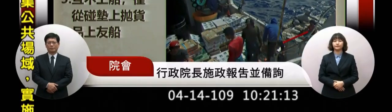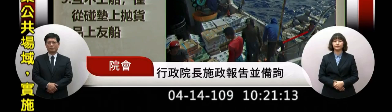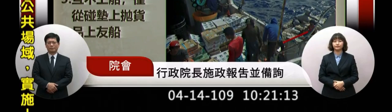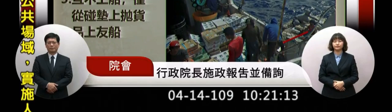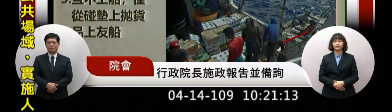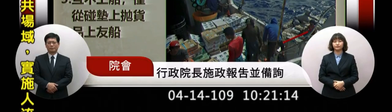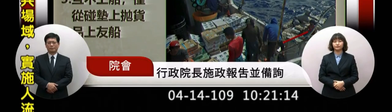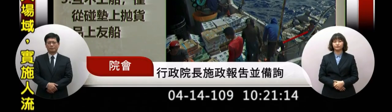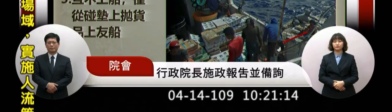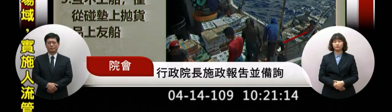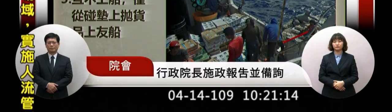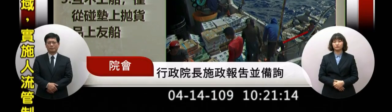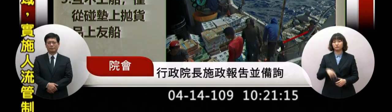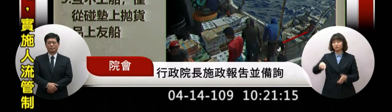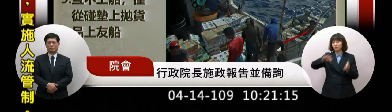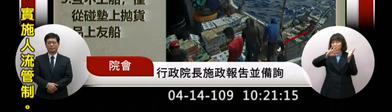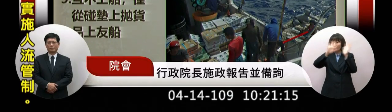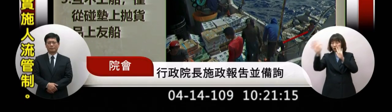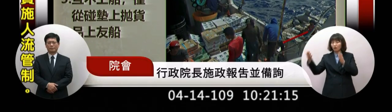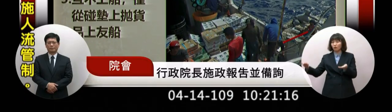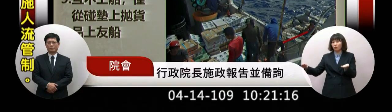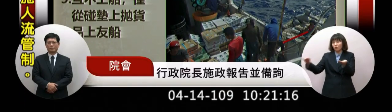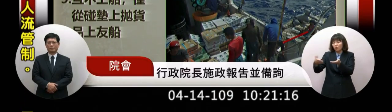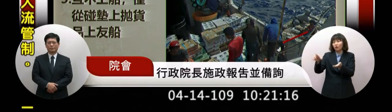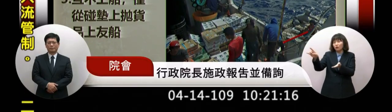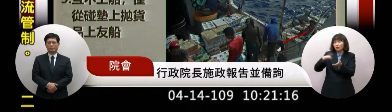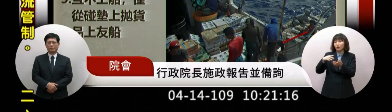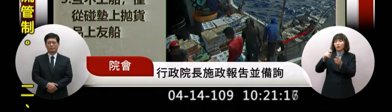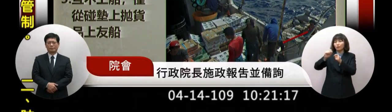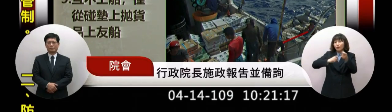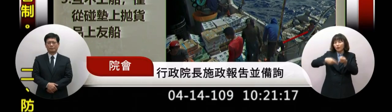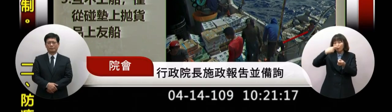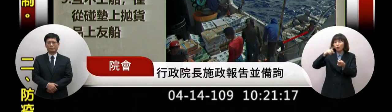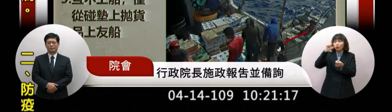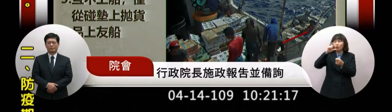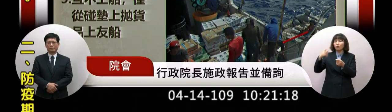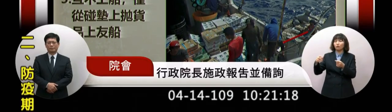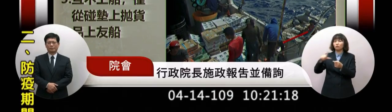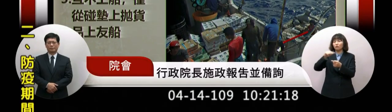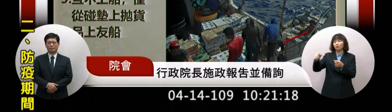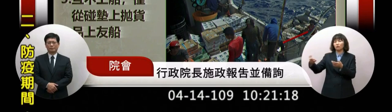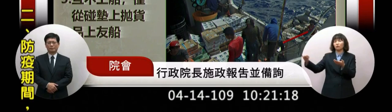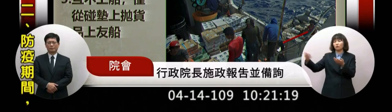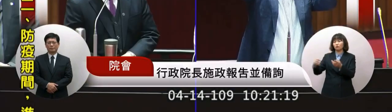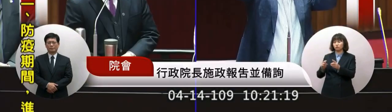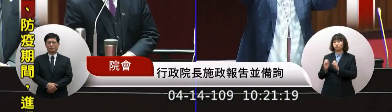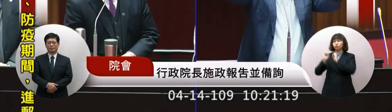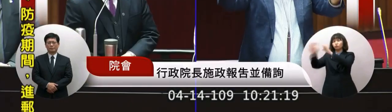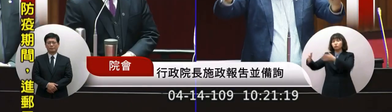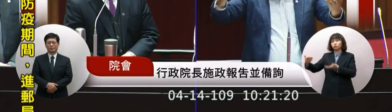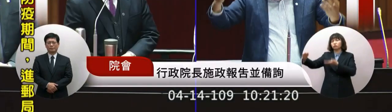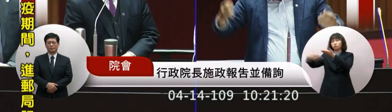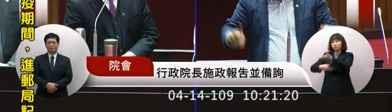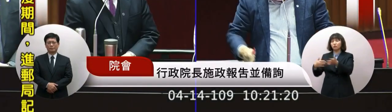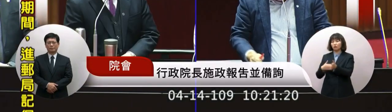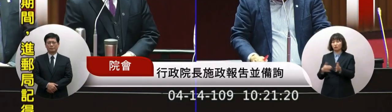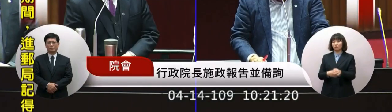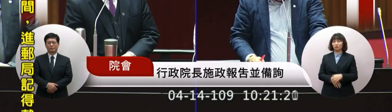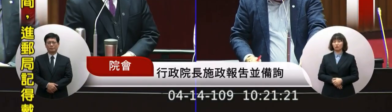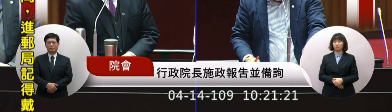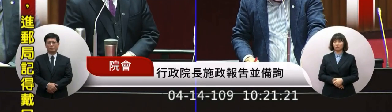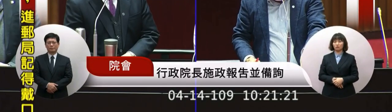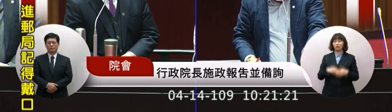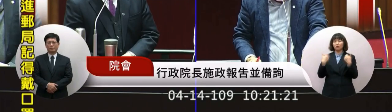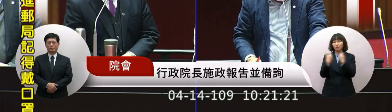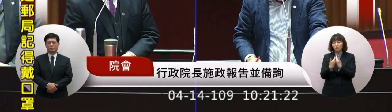你看看就這樣就在過了酒泡麵酒燒酒沒什麼在過這樣這樣回去要